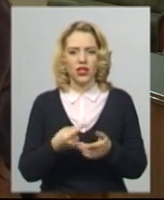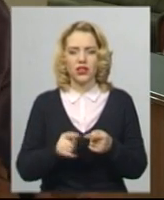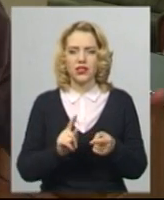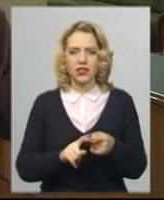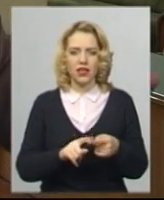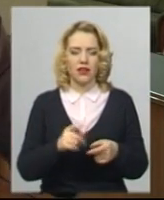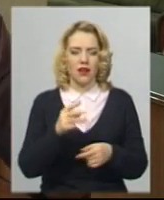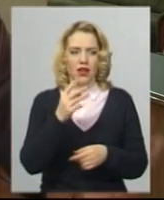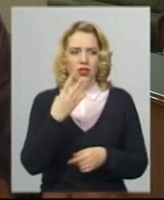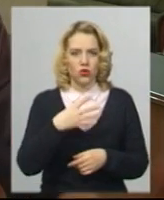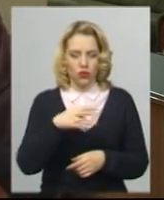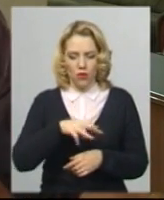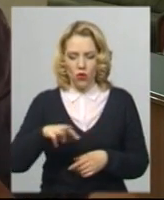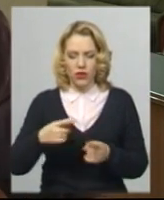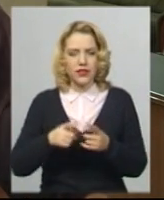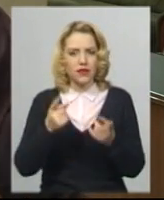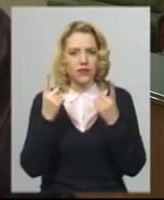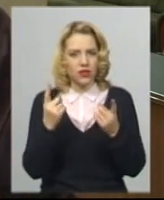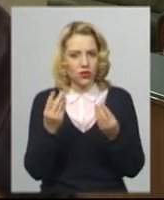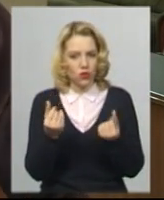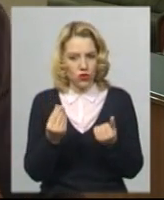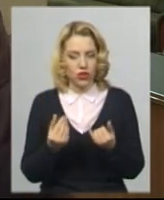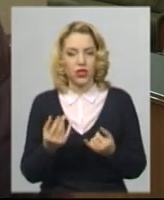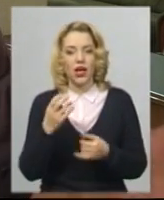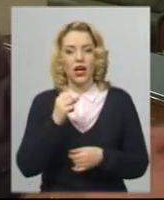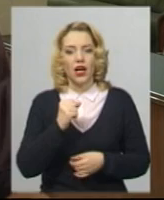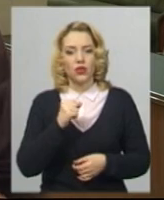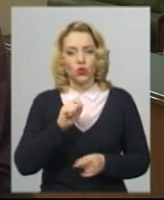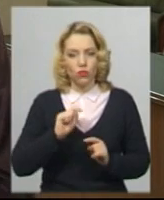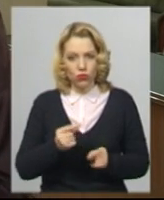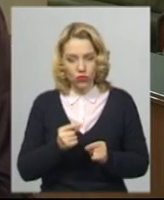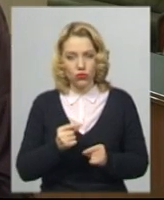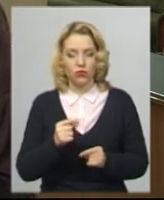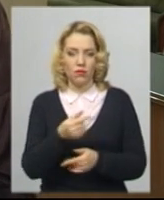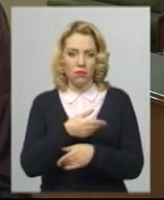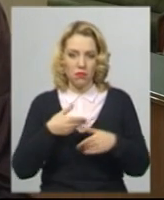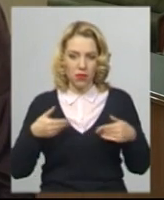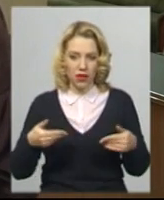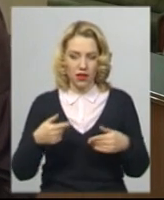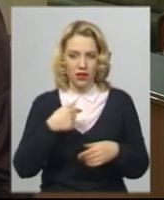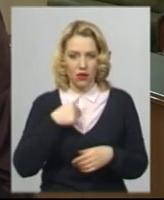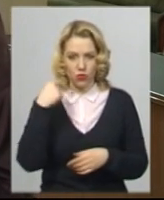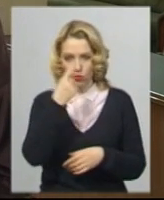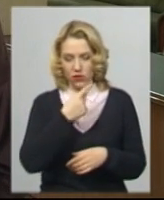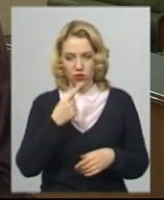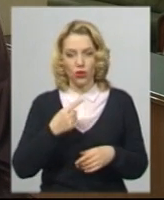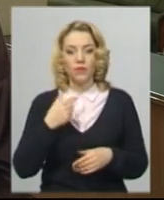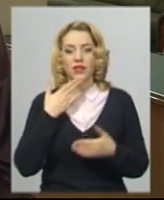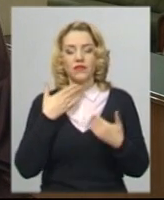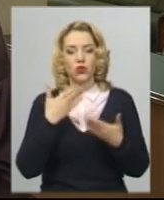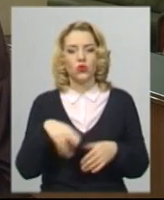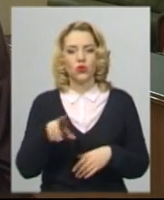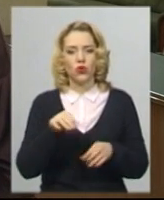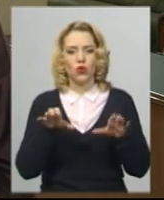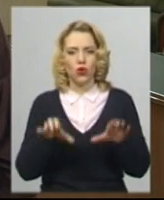немалі кошти, якщо говорити про ті дитячі навчальні заклади. Тому я особисто звернулася до голови